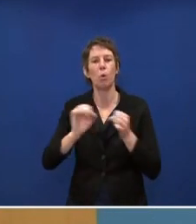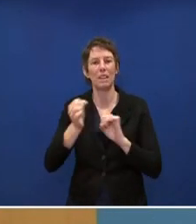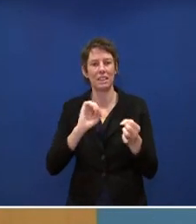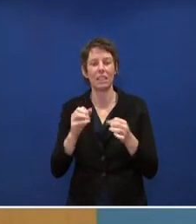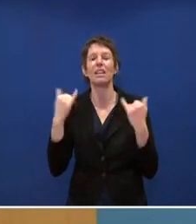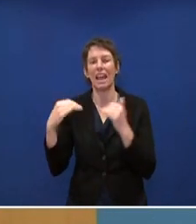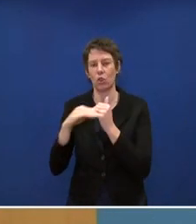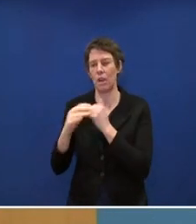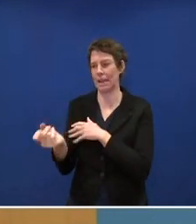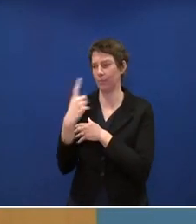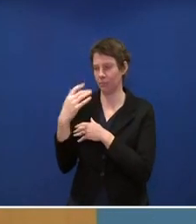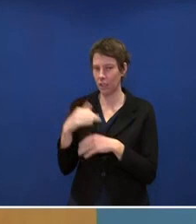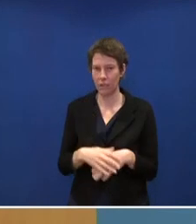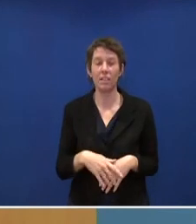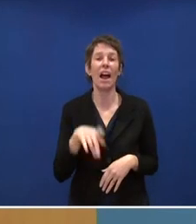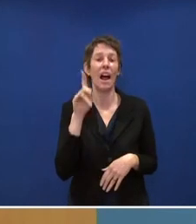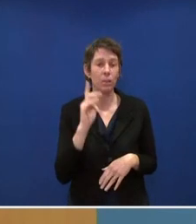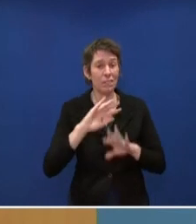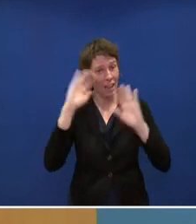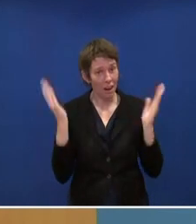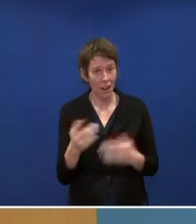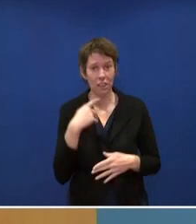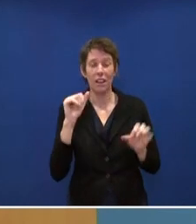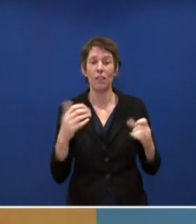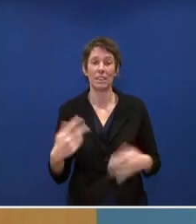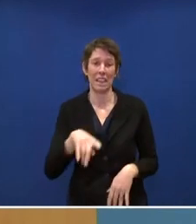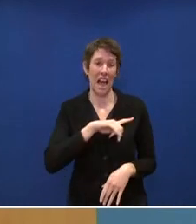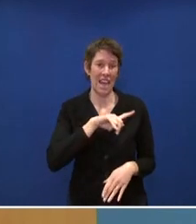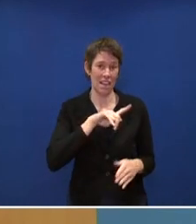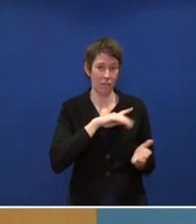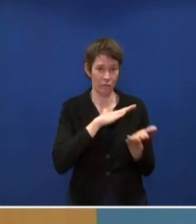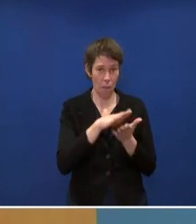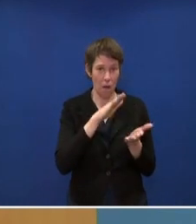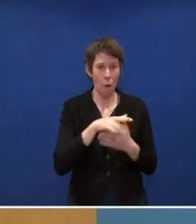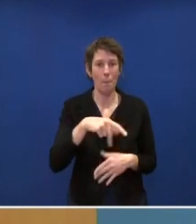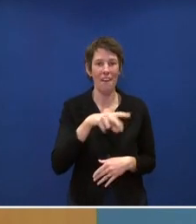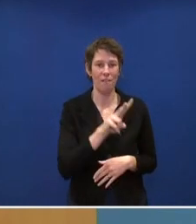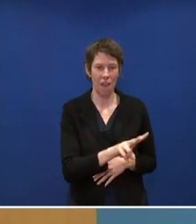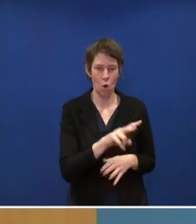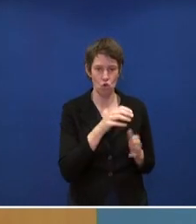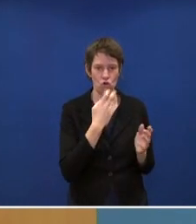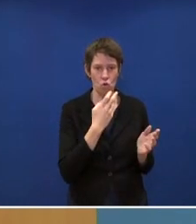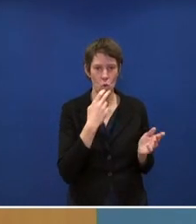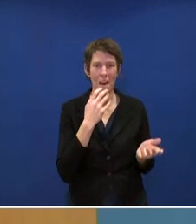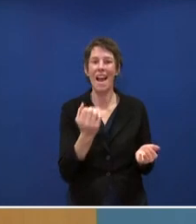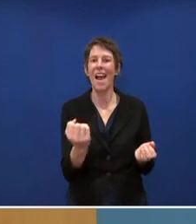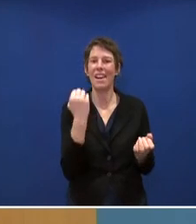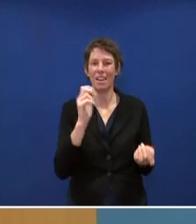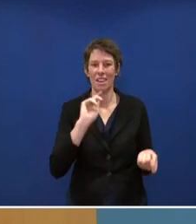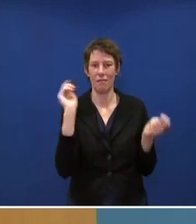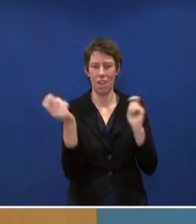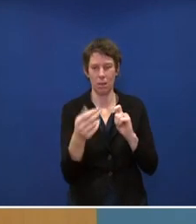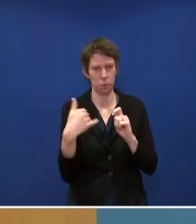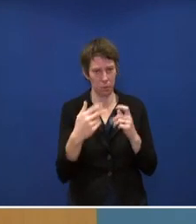die Kollegen jetzt was geschickt. Und zwar kann man ganz generell sagen, dass der Eigenverbrauch von PV-Strom ein wichtiger Bestandteil der Energiewende ist, sei es jetzt für